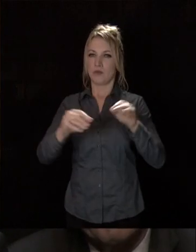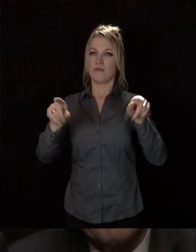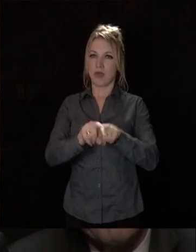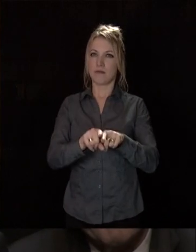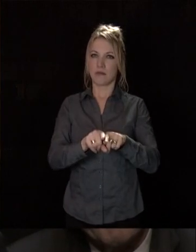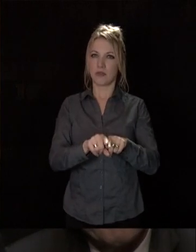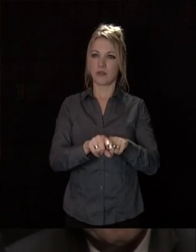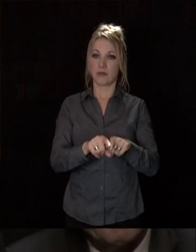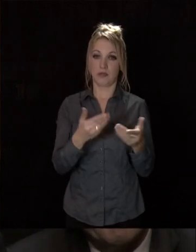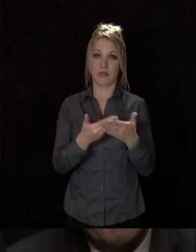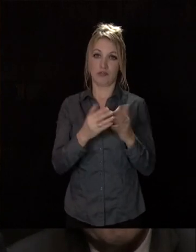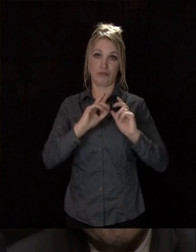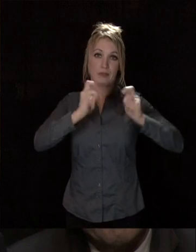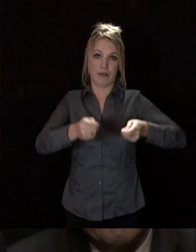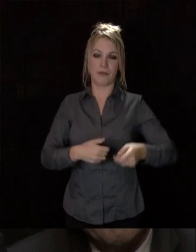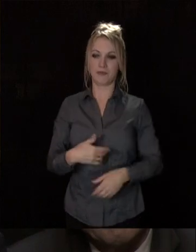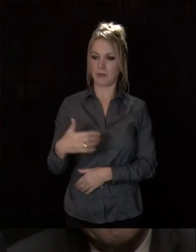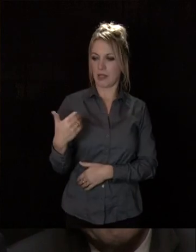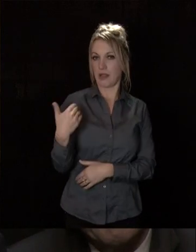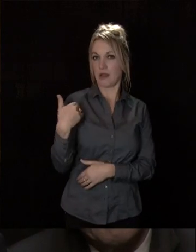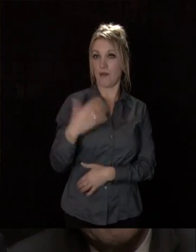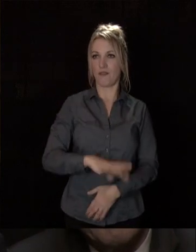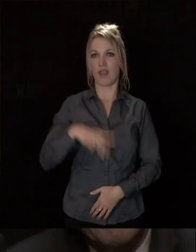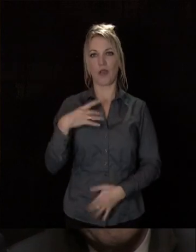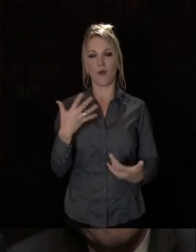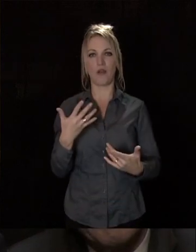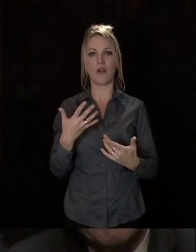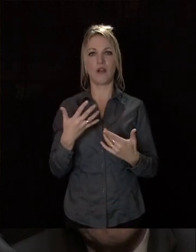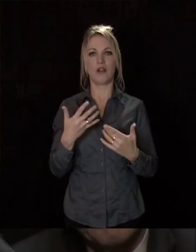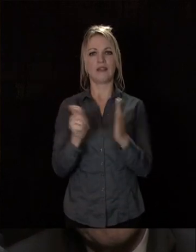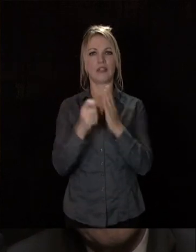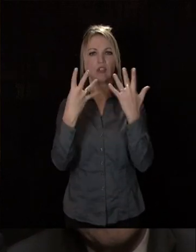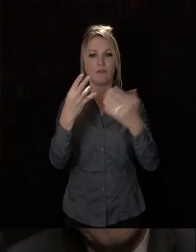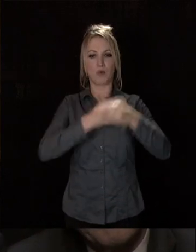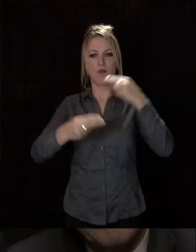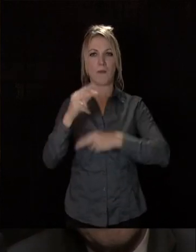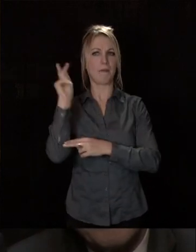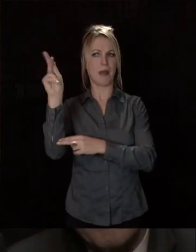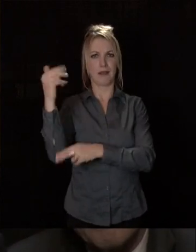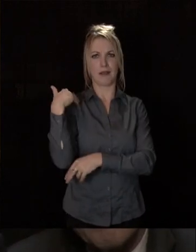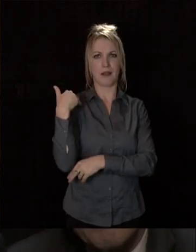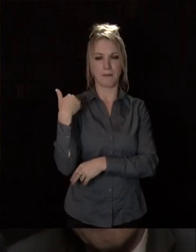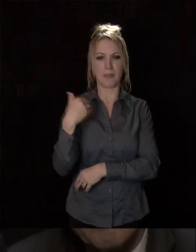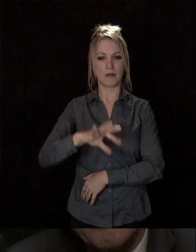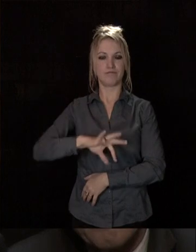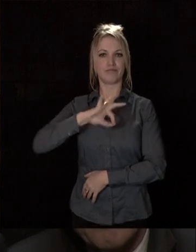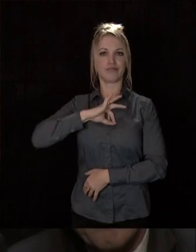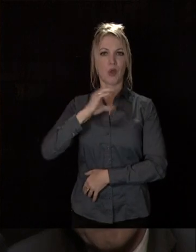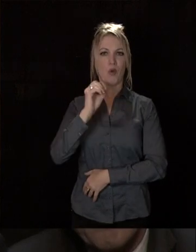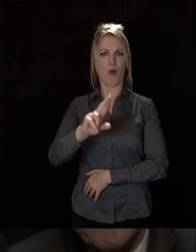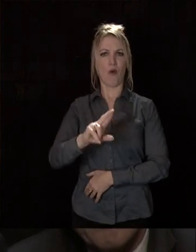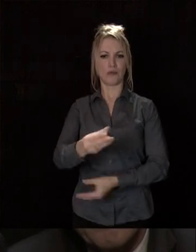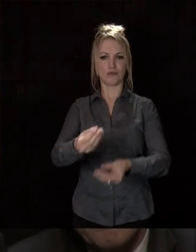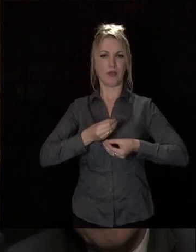été salué comme tel. J'ai reçu avec fierté le 9 novembre dernier à Paris la Marianne d'Or de